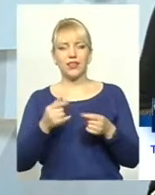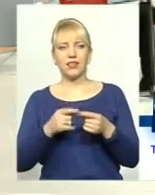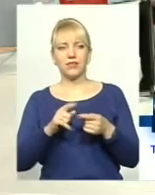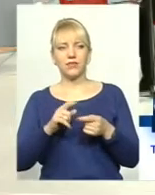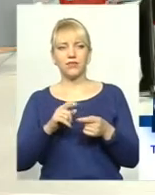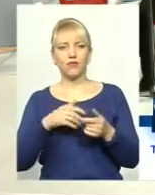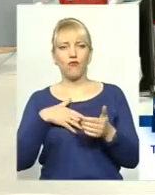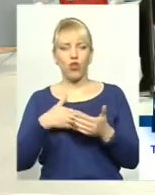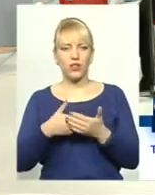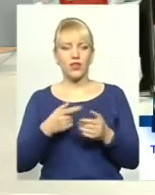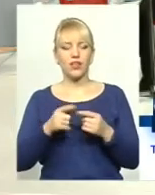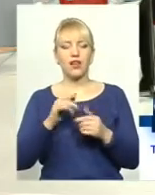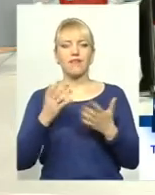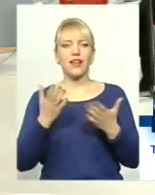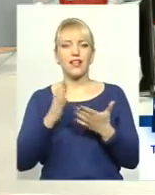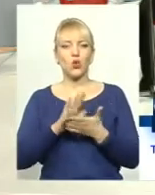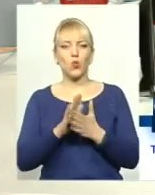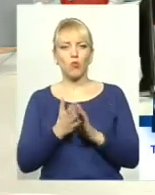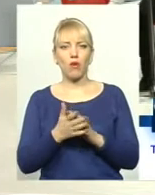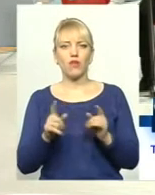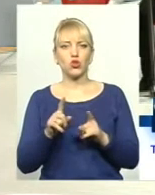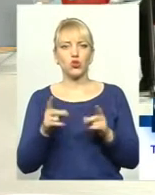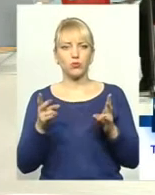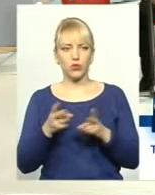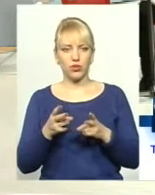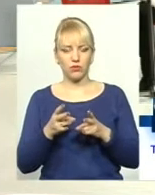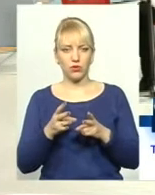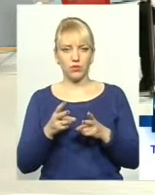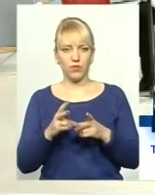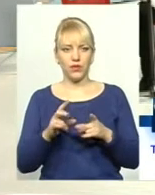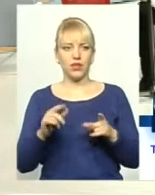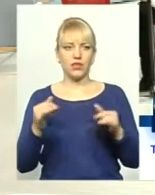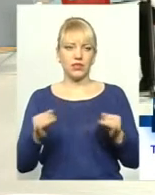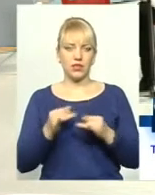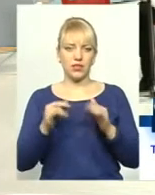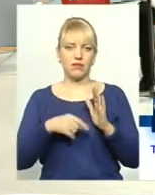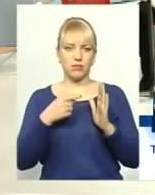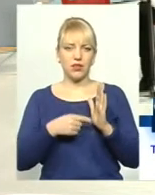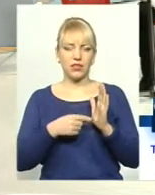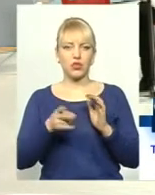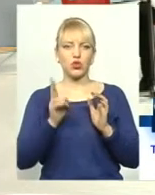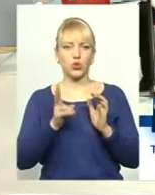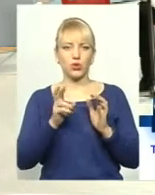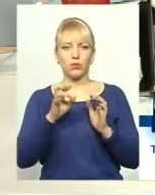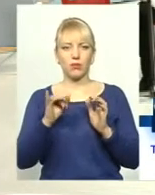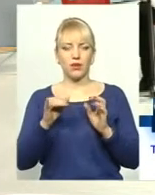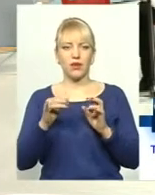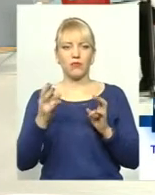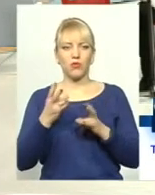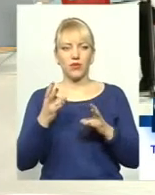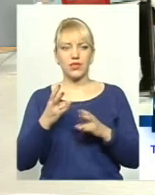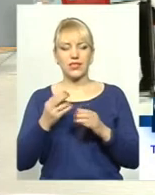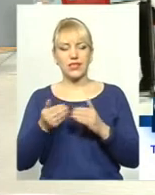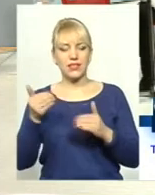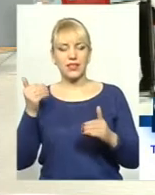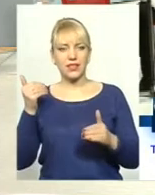речі, так. Ось, в яких умовах, що потрібно? І цікаве питання, ну, хто би мав заздалегідь це